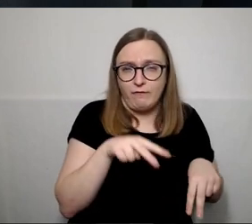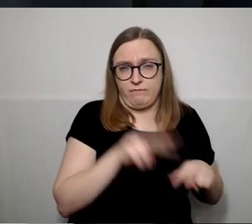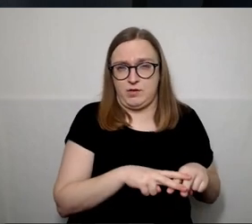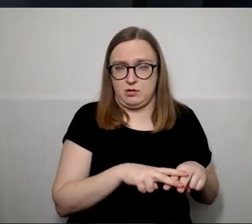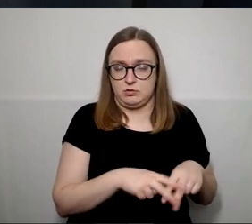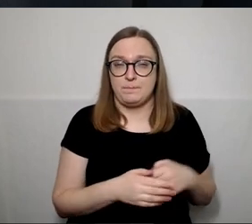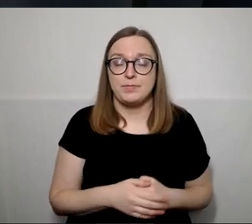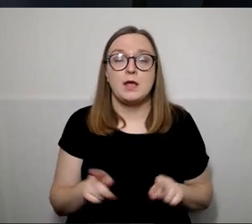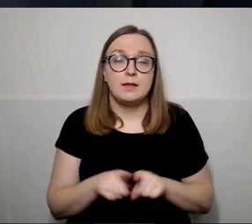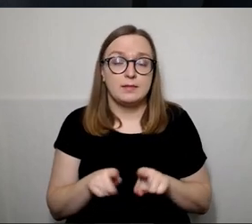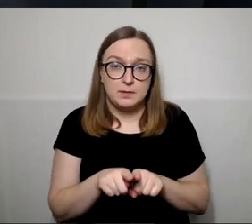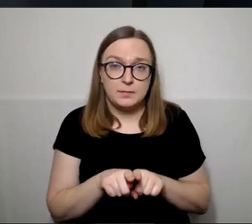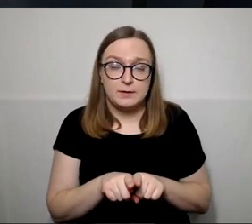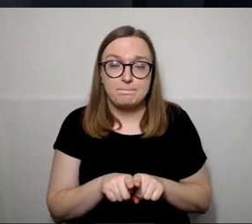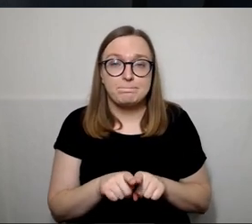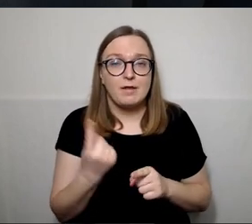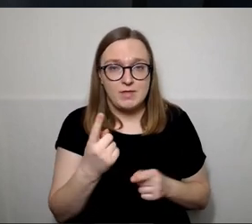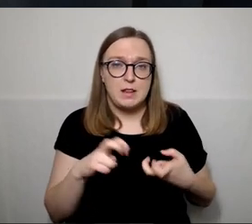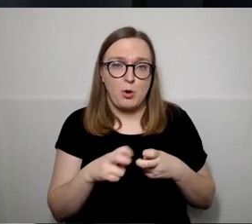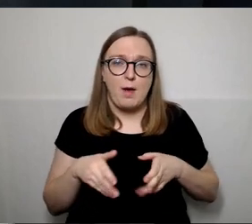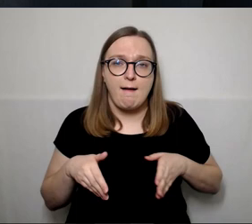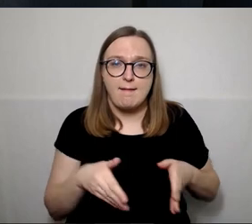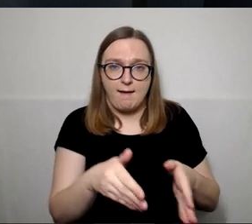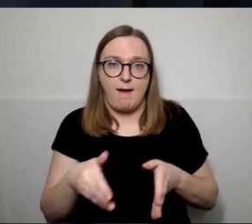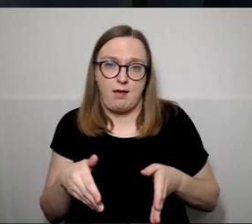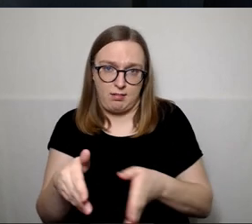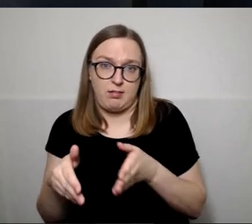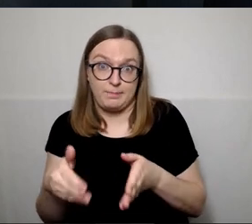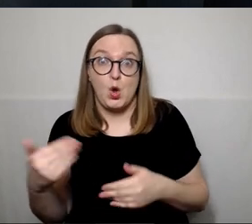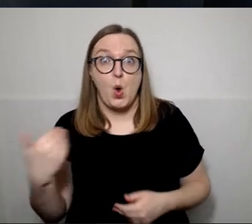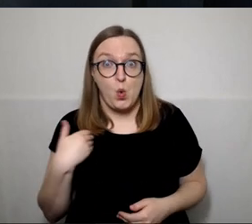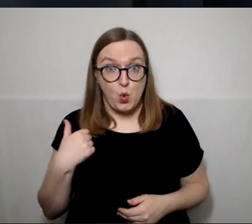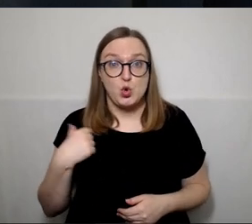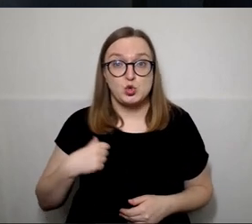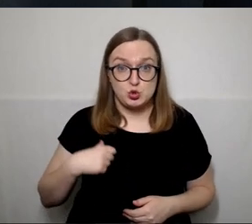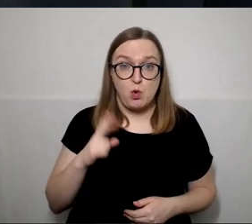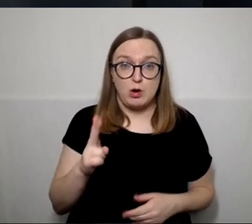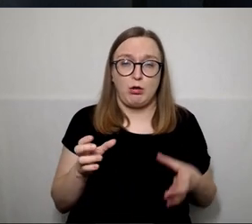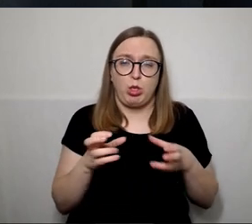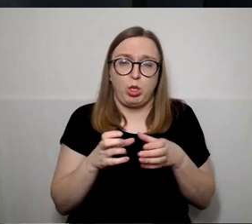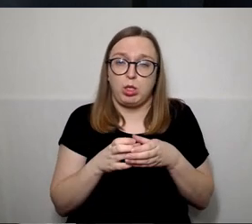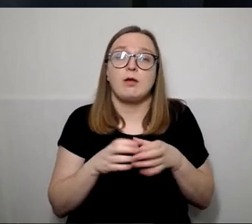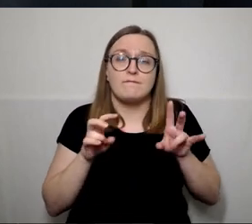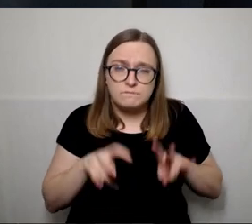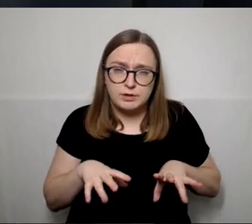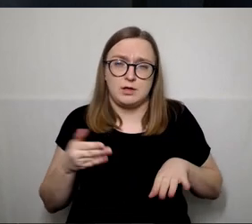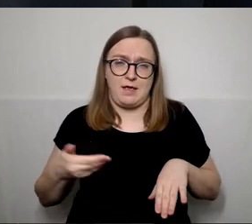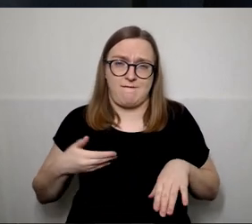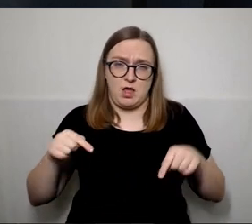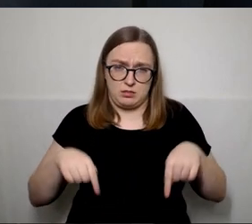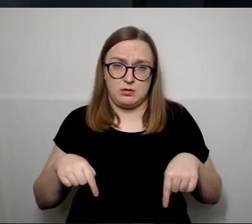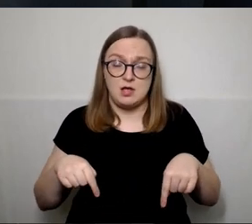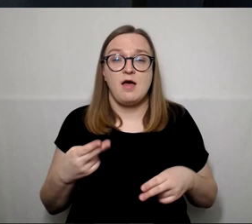iš dalykų tai yra keliai, kad norėdami, kad gyventojai būtų nemažėjtų, kai jie geriau gyventų. Tai reikalingas